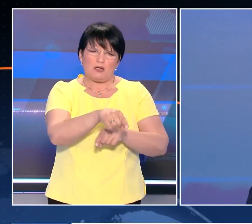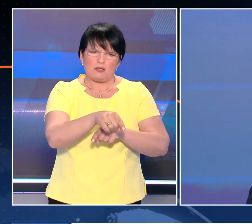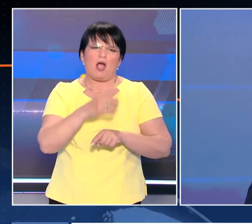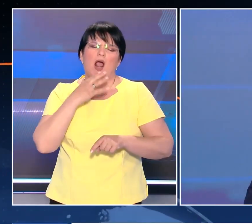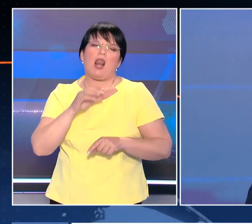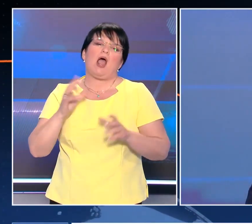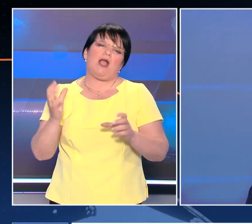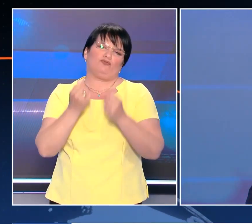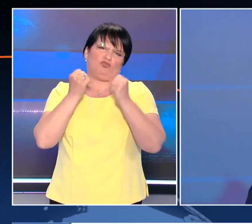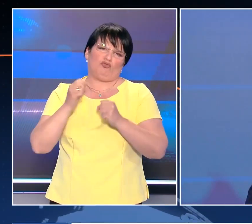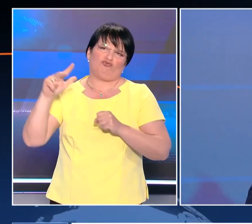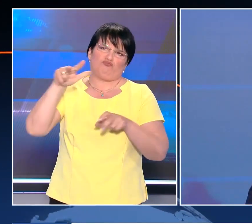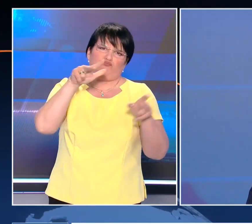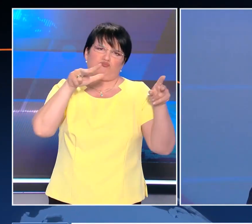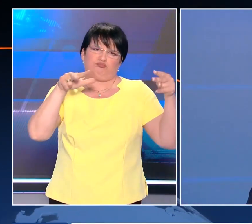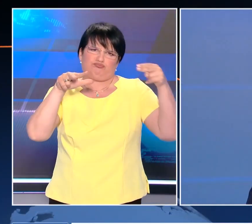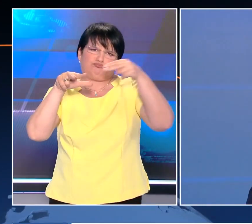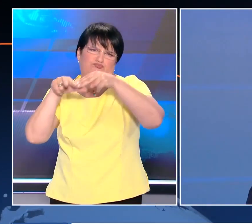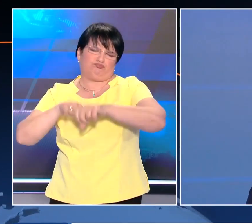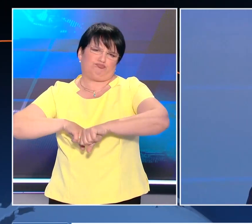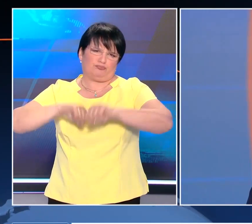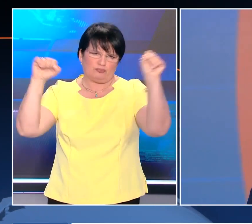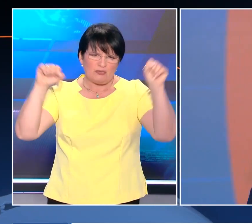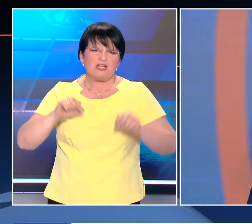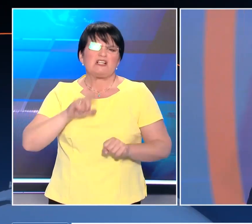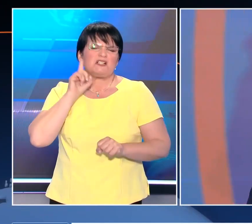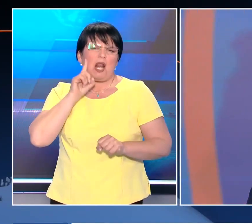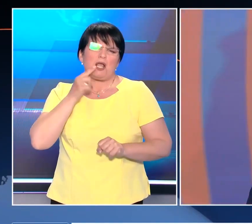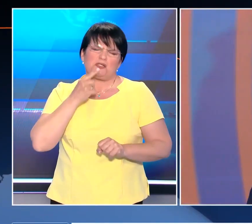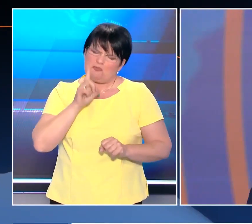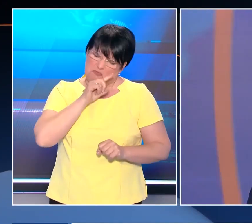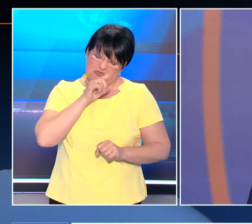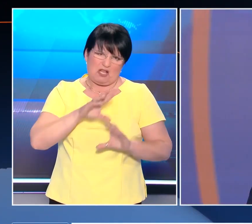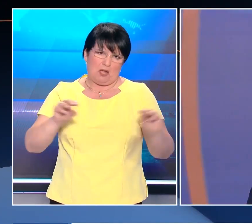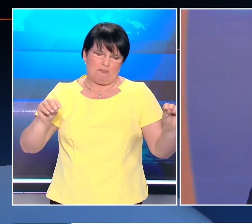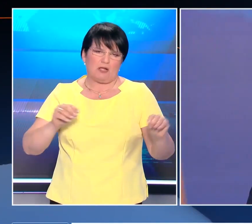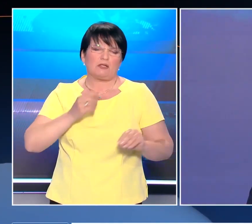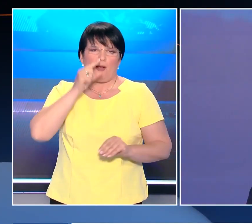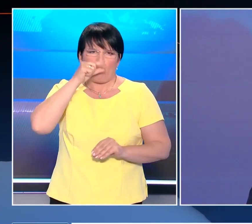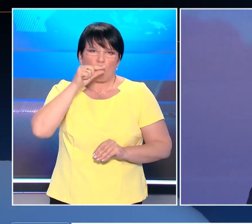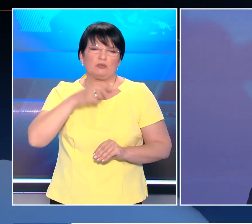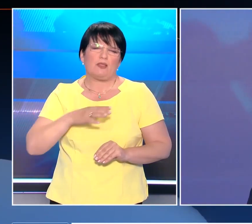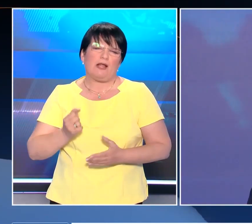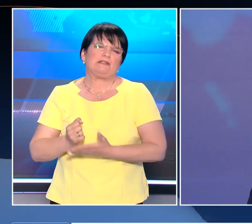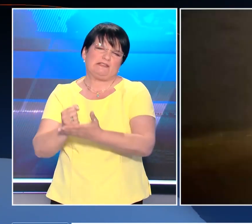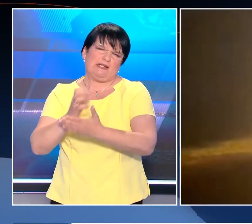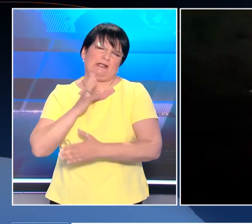κατάρρυψη. Ο Ζελένς και απέκρουσε τις κατηγορίες και έκανε λόγο για την ανάγκη του Πούτιν να εμψυχώσει το λαό του.